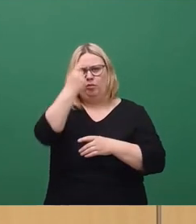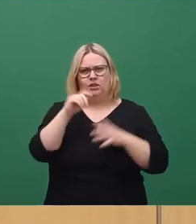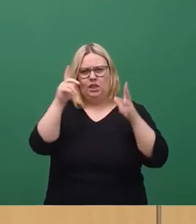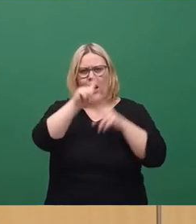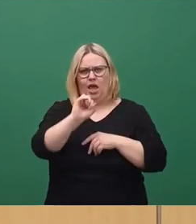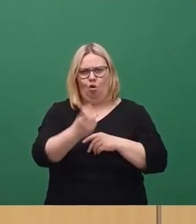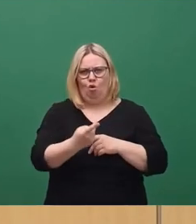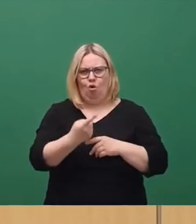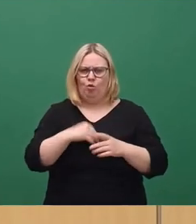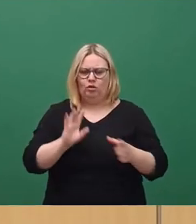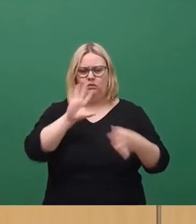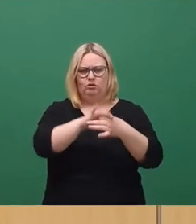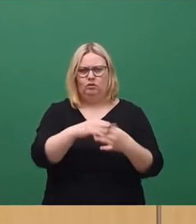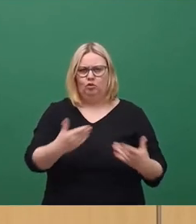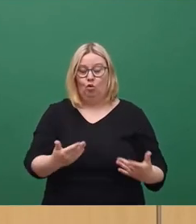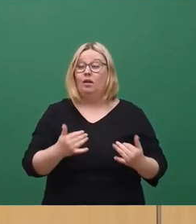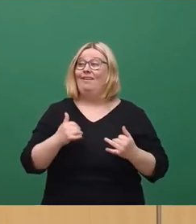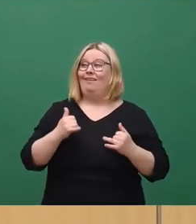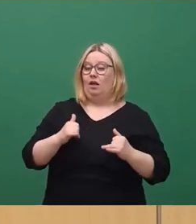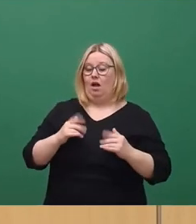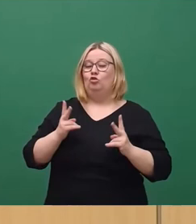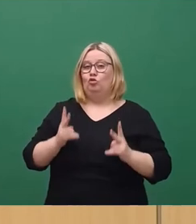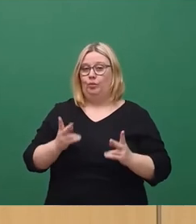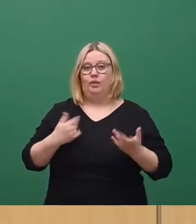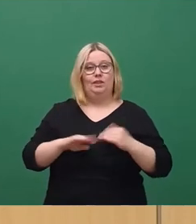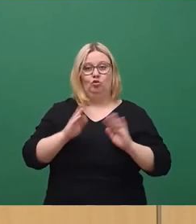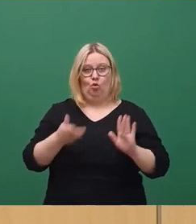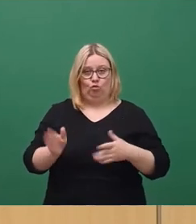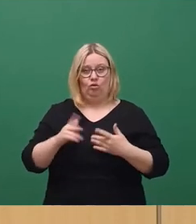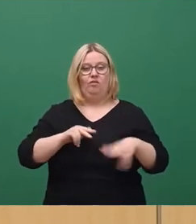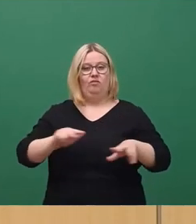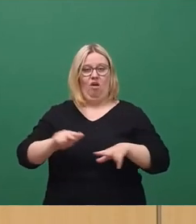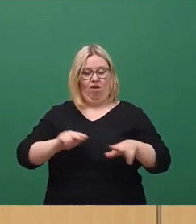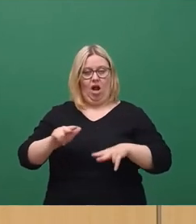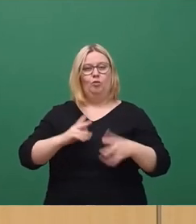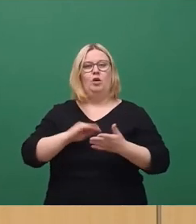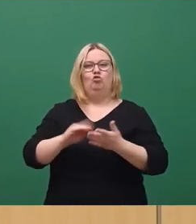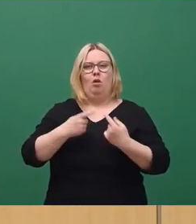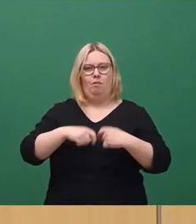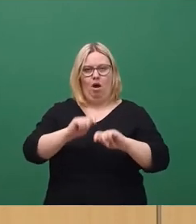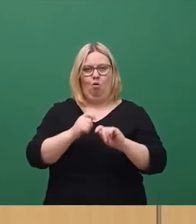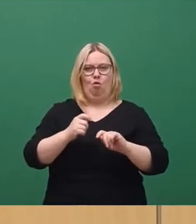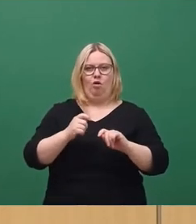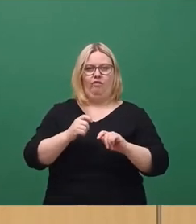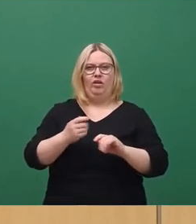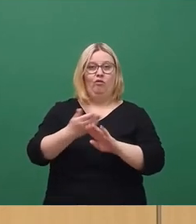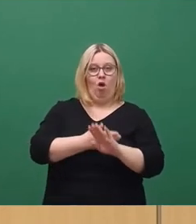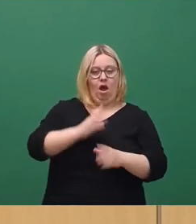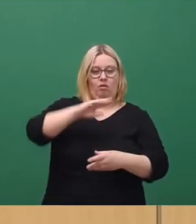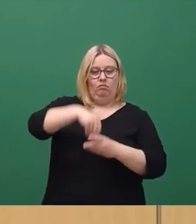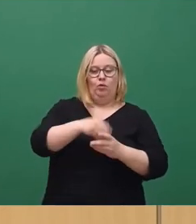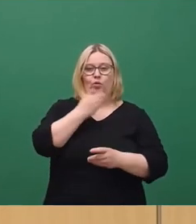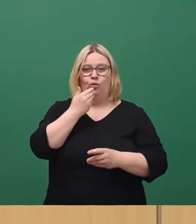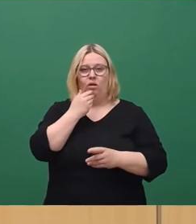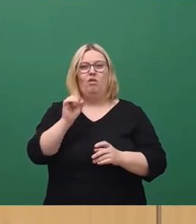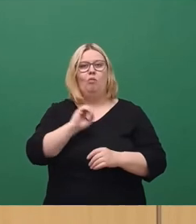vorgesehen sind. Ja, das ist nicht in Ordnung, dass die Verwaltung das bei diesem Schulbauvorhaben nicht von vornherein mitgeplant hat. Denn wer sich